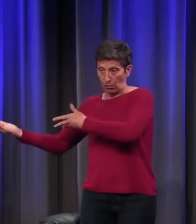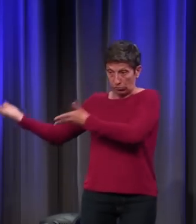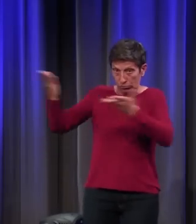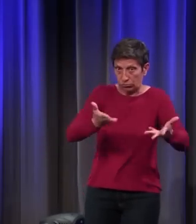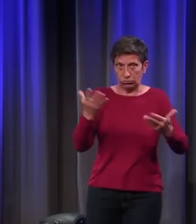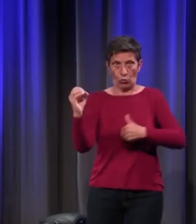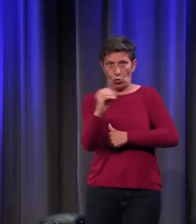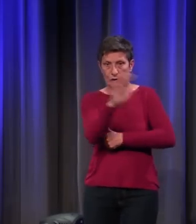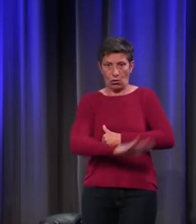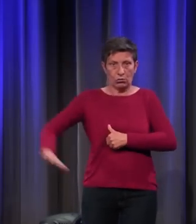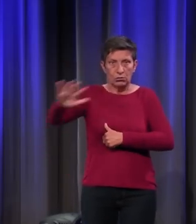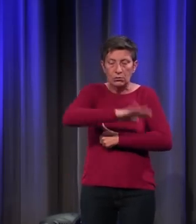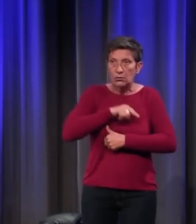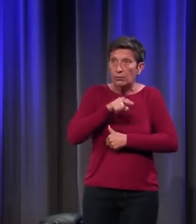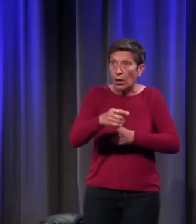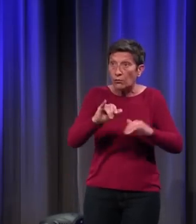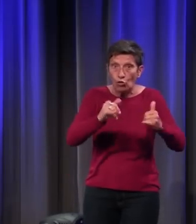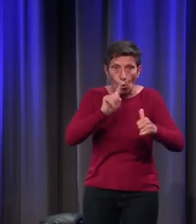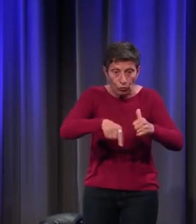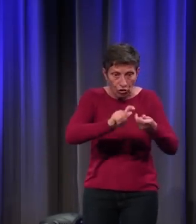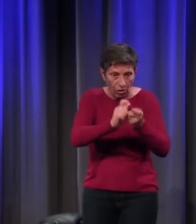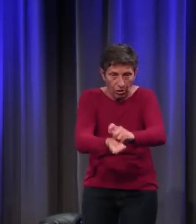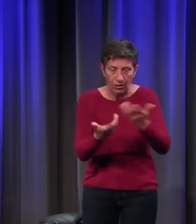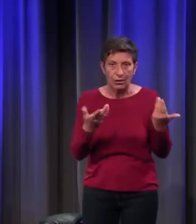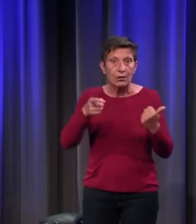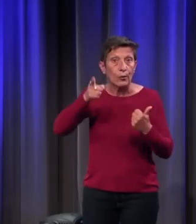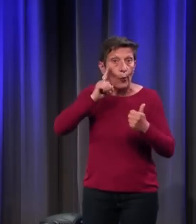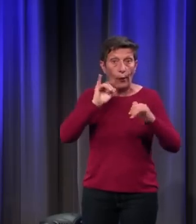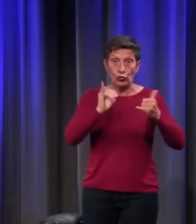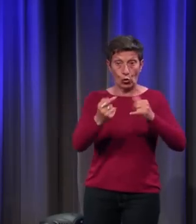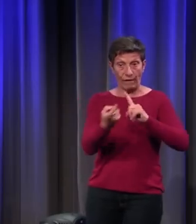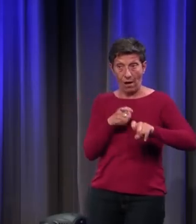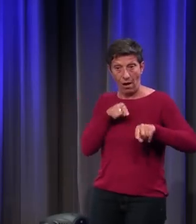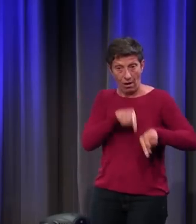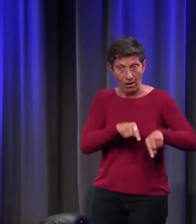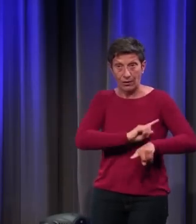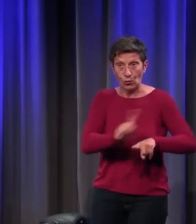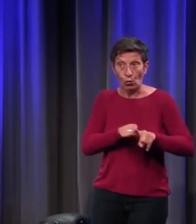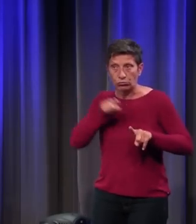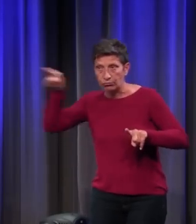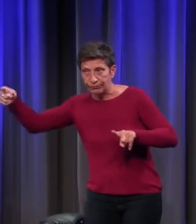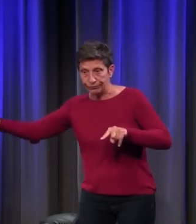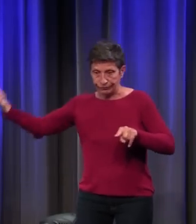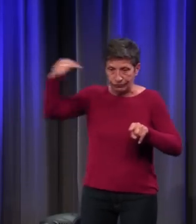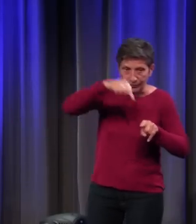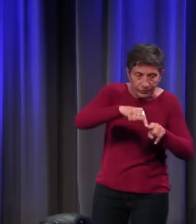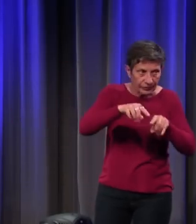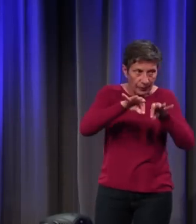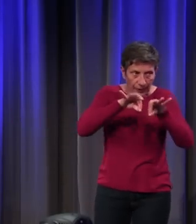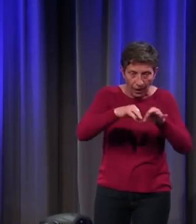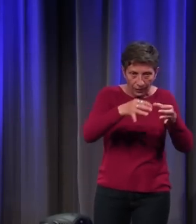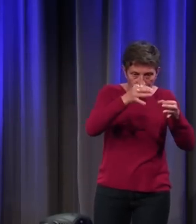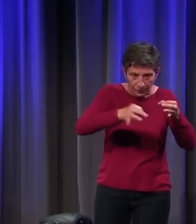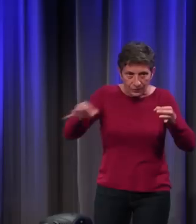'Occident doit complètement repenser le jeu, parce que c'est un jeu qui n'est pas né en Occident. Donc, on repense la nature des pièces,